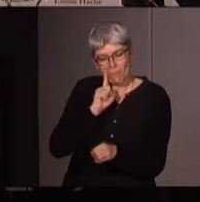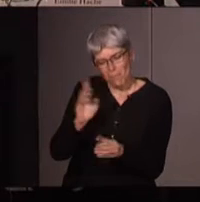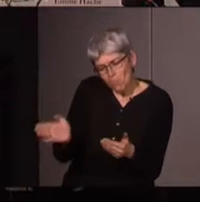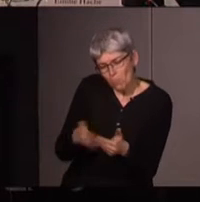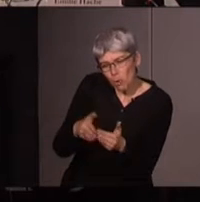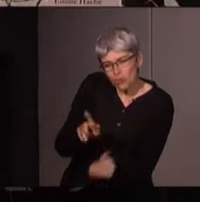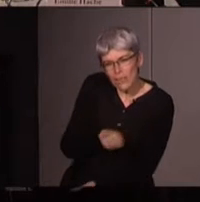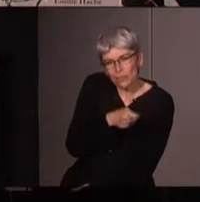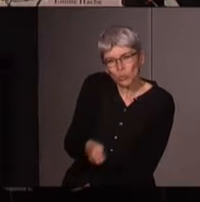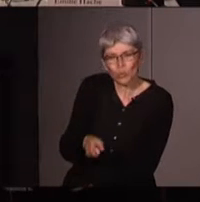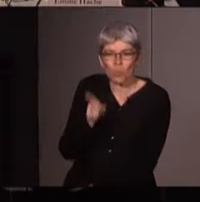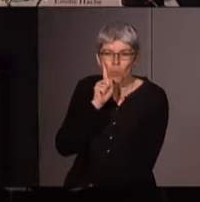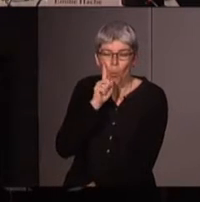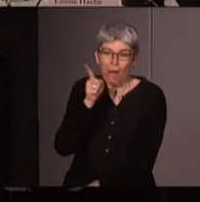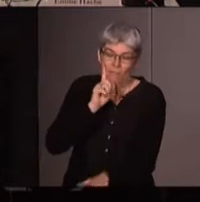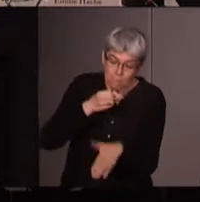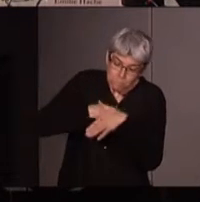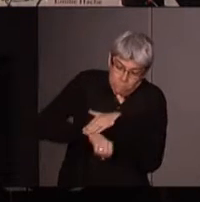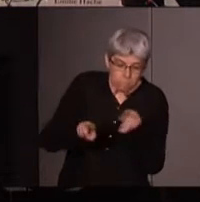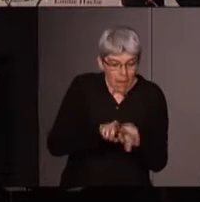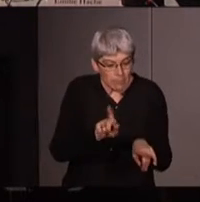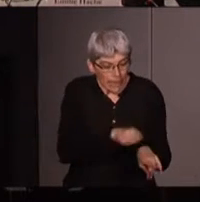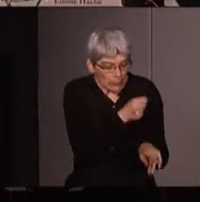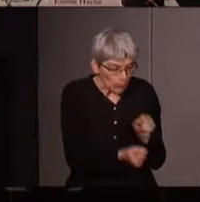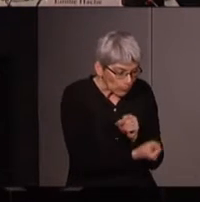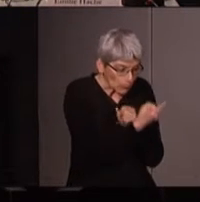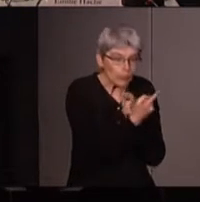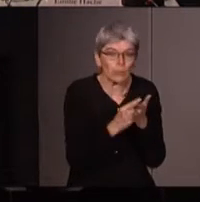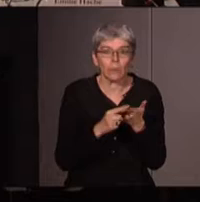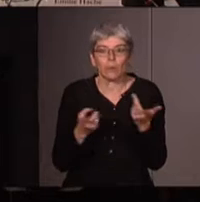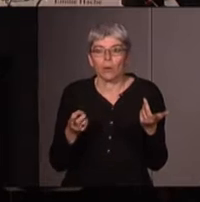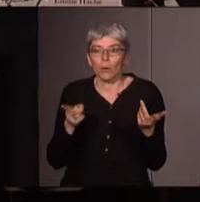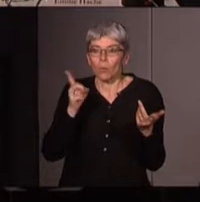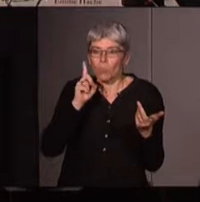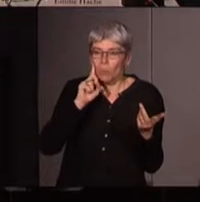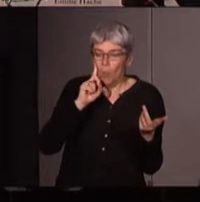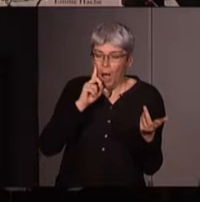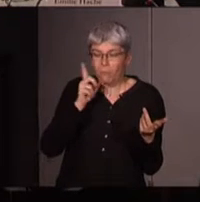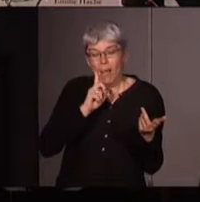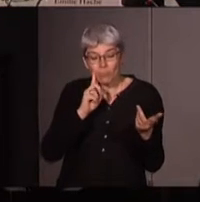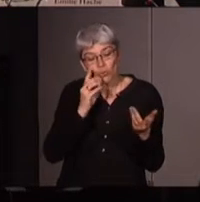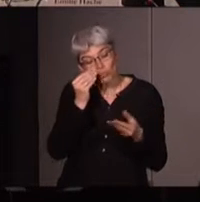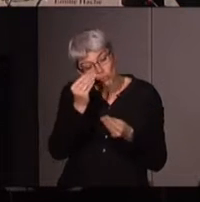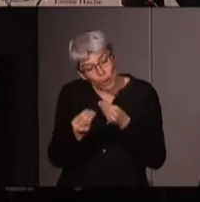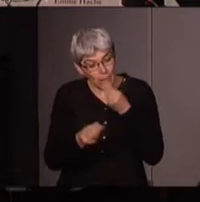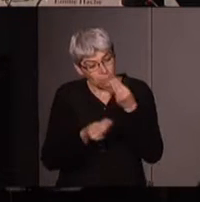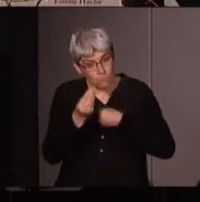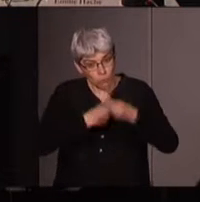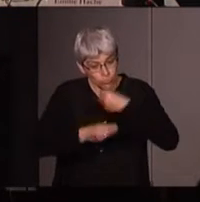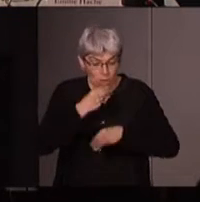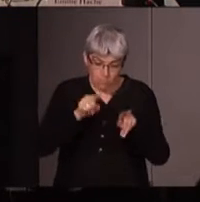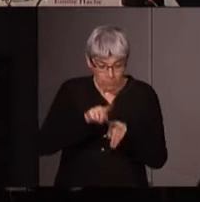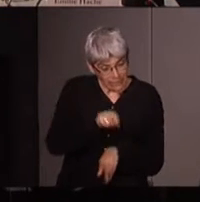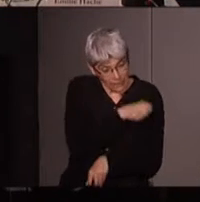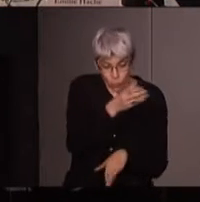nature parce que les femmes procréent comme la nature est procré comme les femmes sont nourricières comme la nature nous nourrit etc ce qu'on a pu reprocher